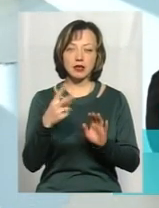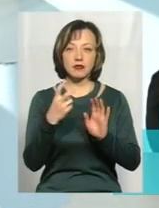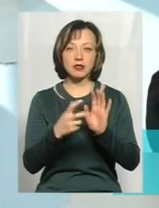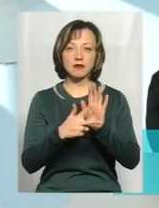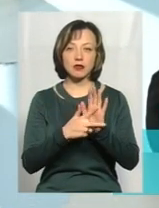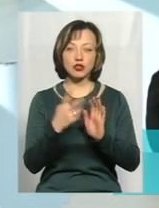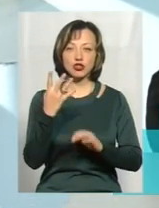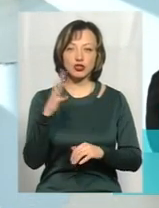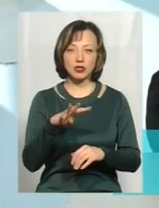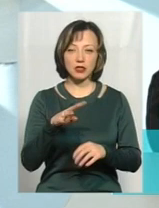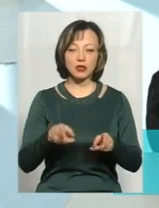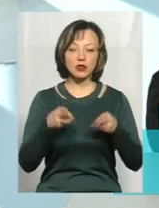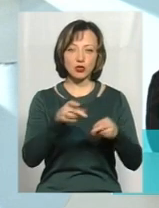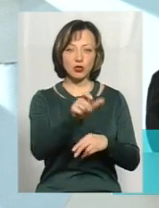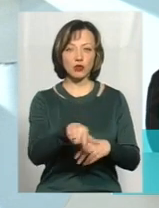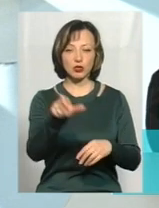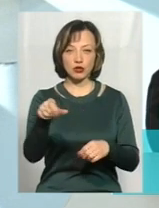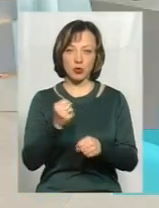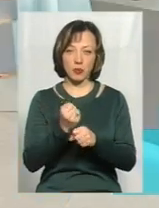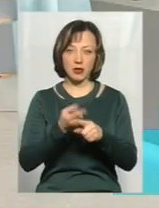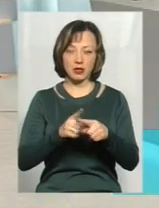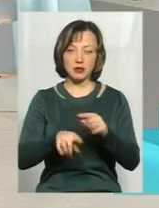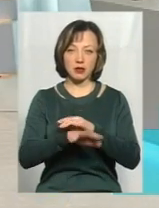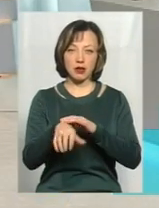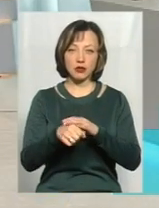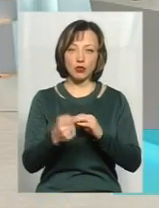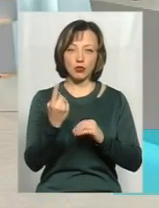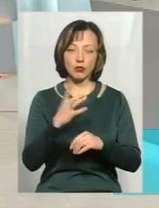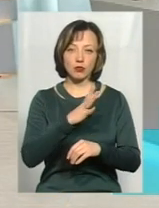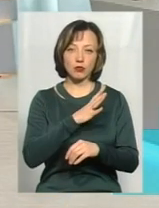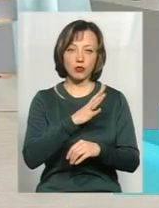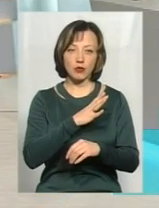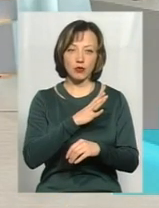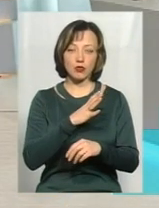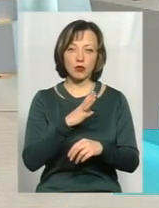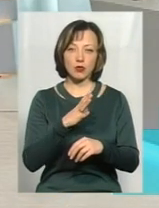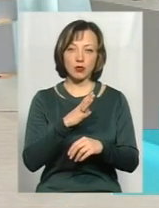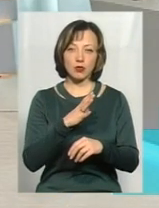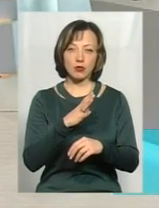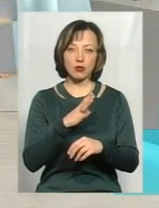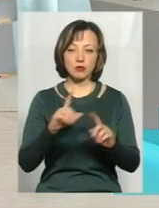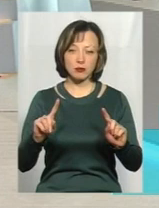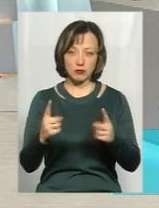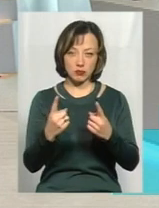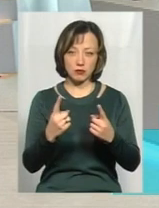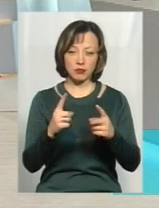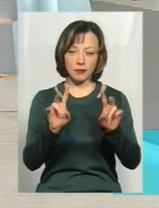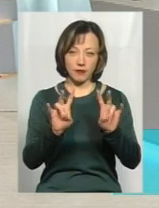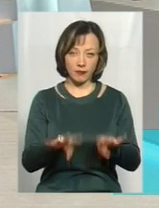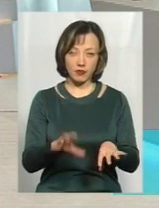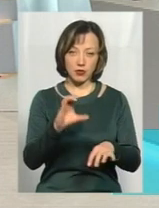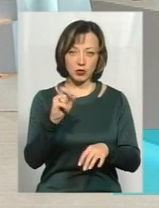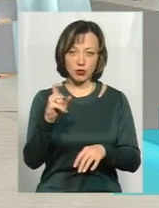4 злочинці, які вчиняли ці крадіжки. Одному було, правоміру, за об'їждженого заходу тримання під вартою,